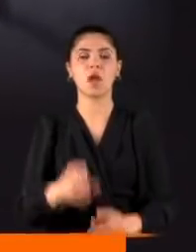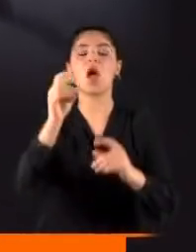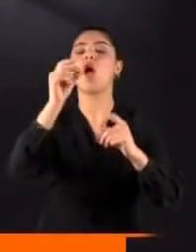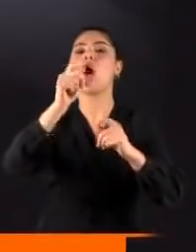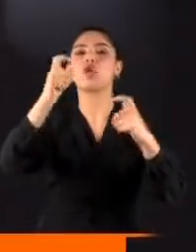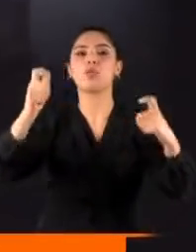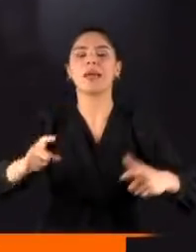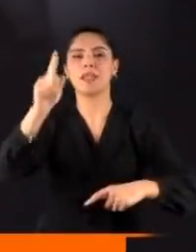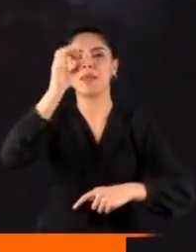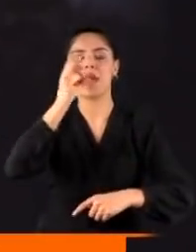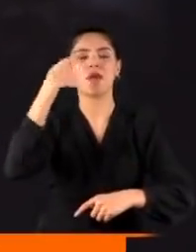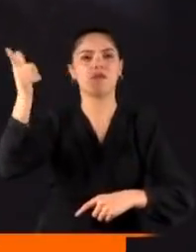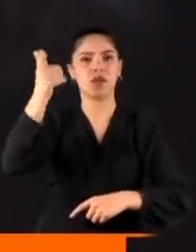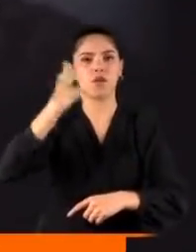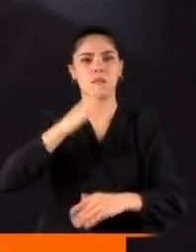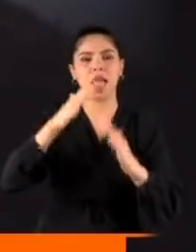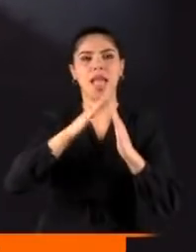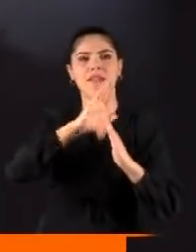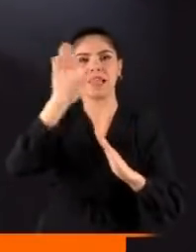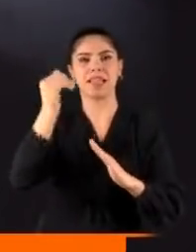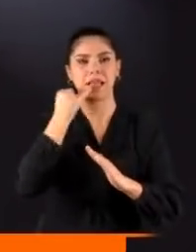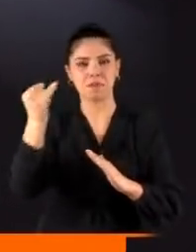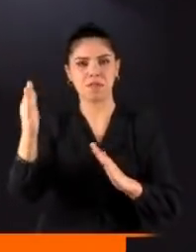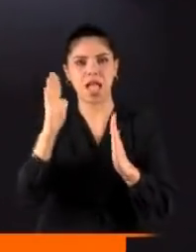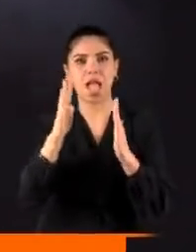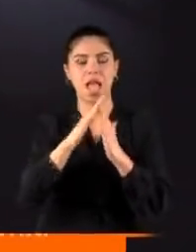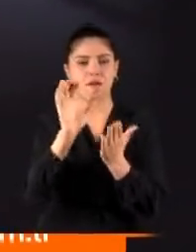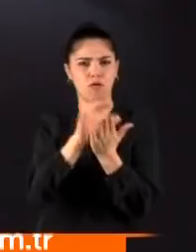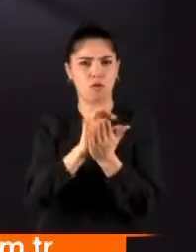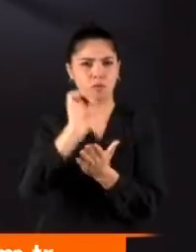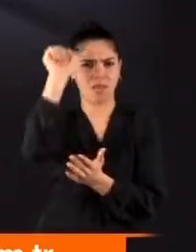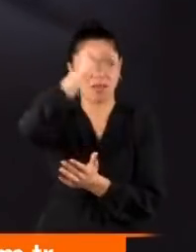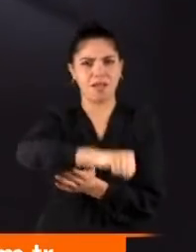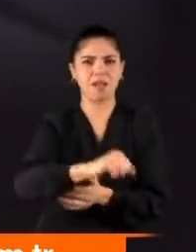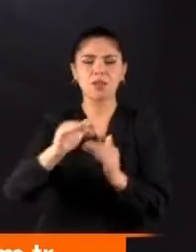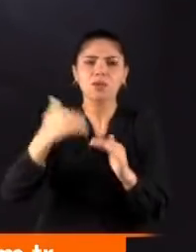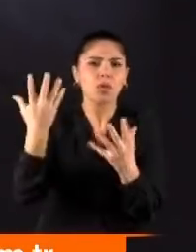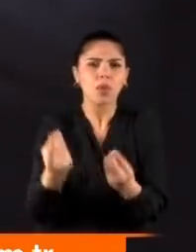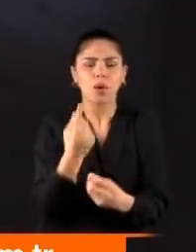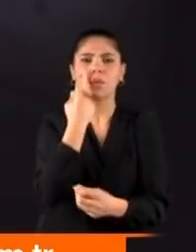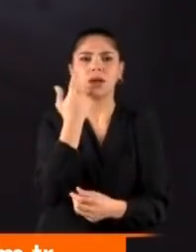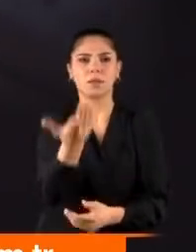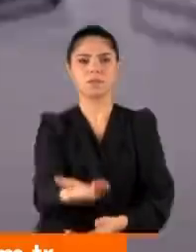Özbekistan'dan bir görüntü var. Bir eve ziyarete giden misafire evin köpeği saldırdı. Ve bakın sonra neler oldu.